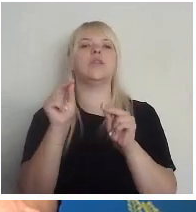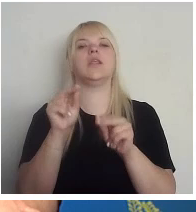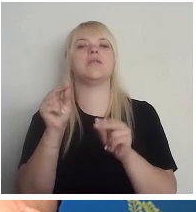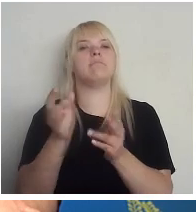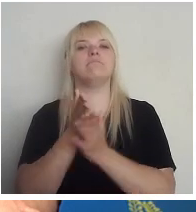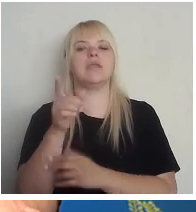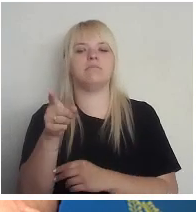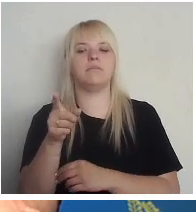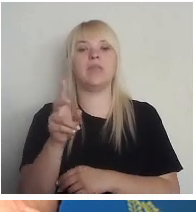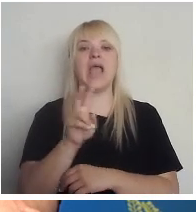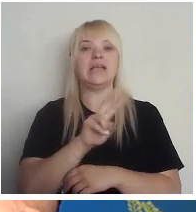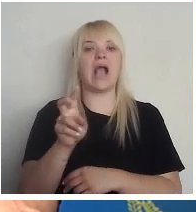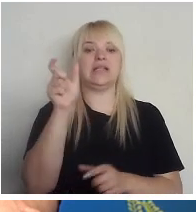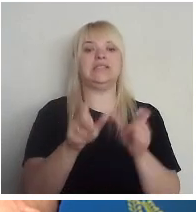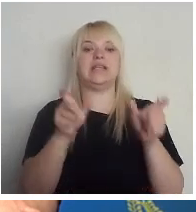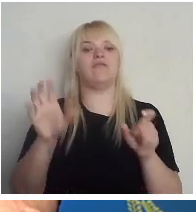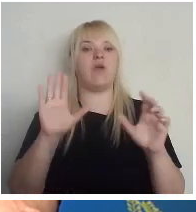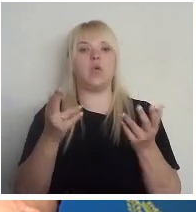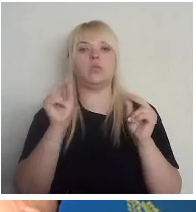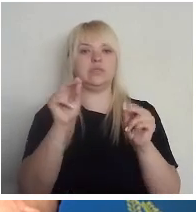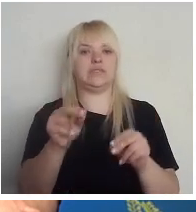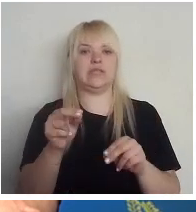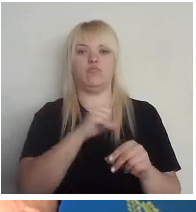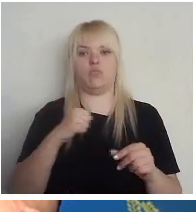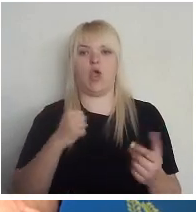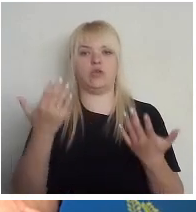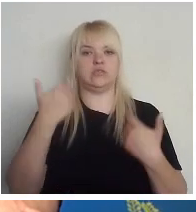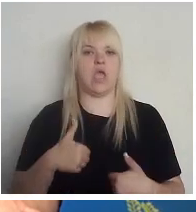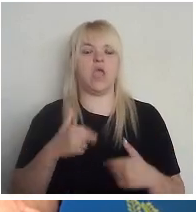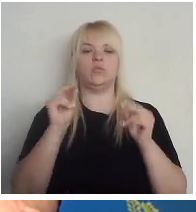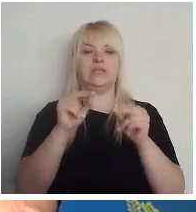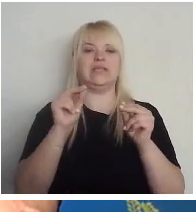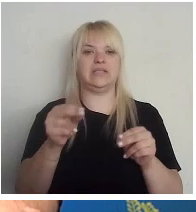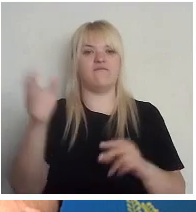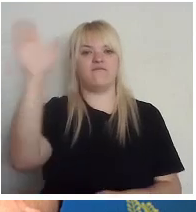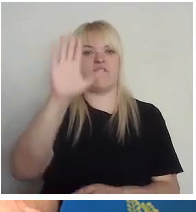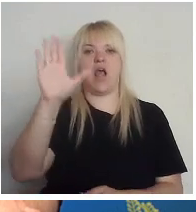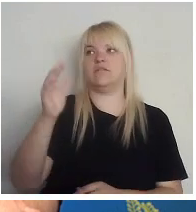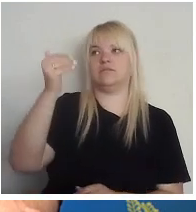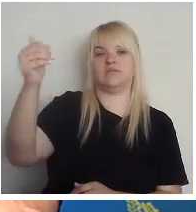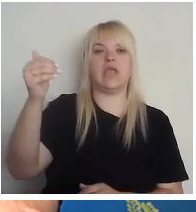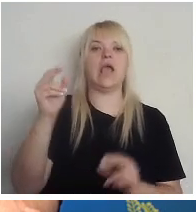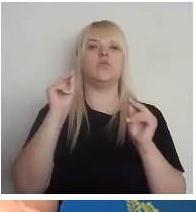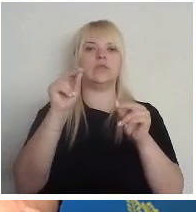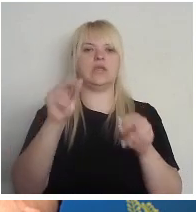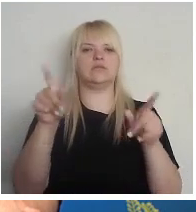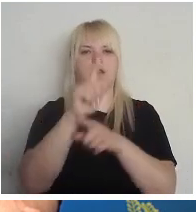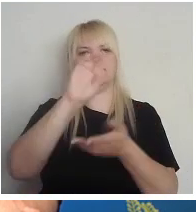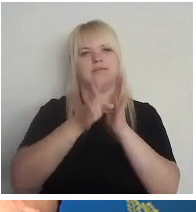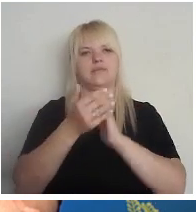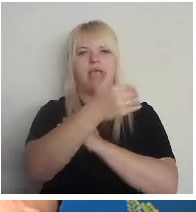Kā mēs, un cik mēs daudz uzticamies paši sev, cik mēs daudz uzticamies valstī, un cik mēs daudz uzticamies sistēmām.